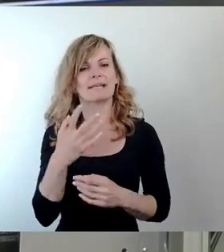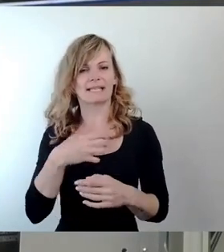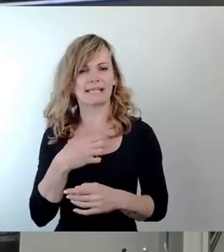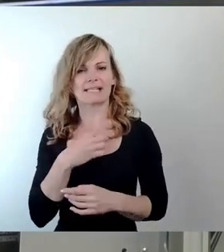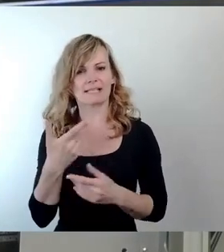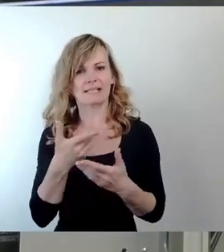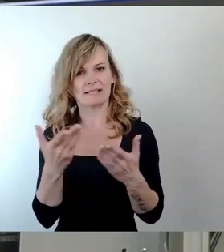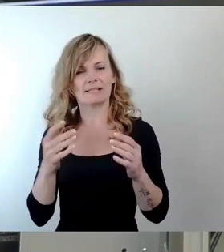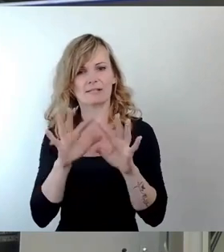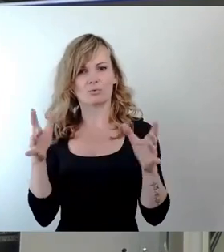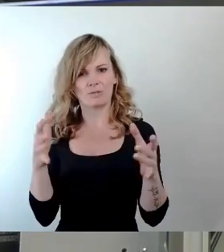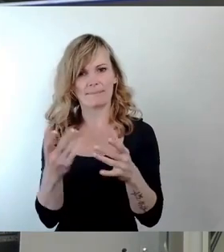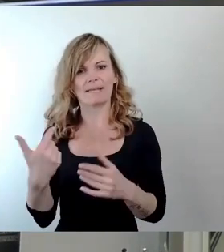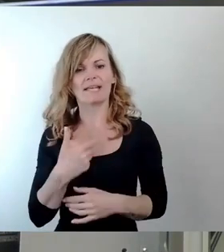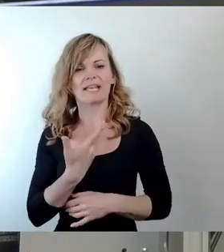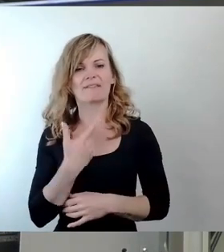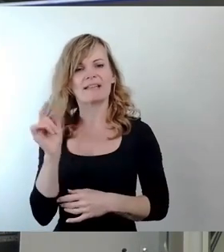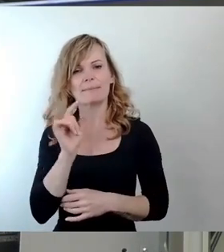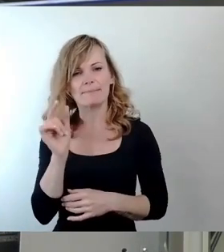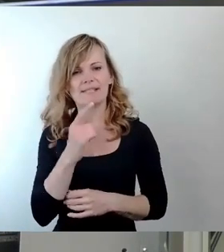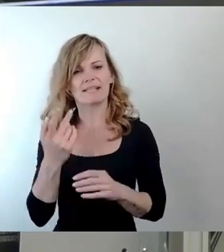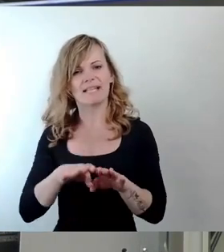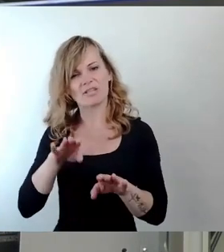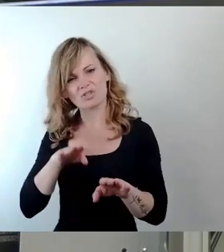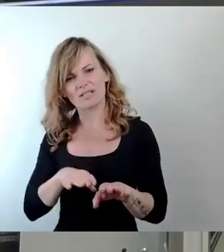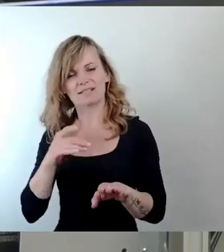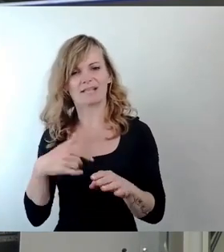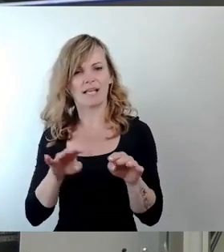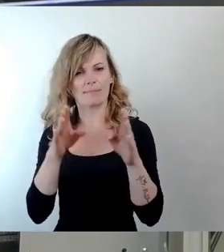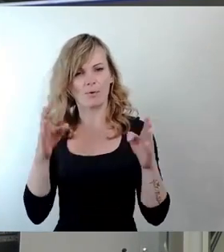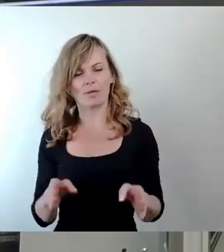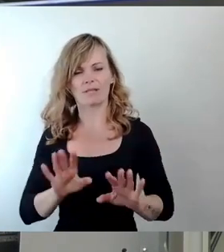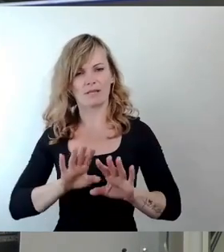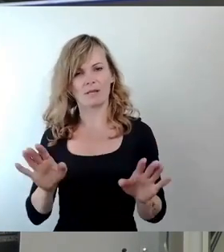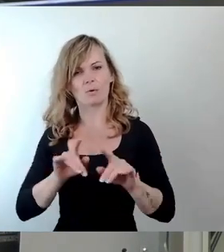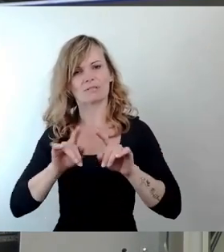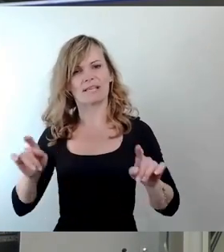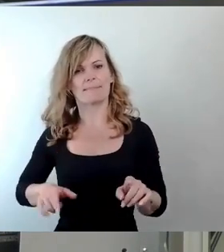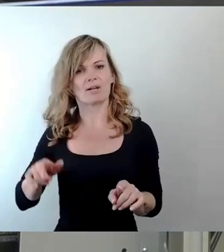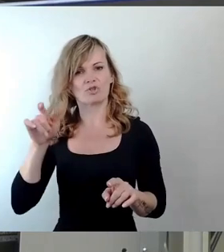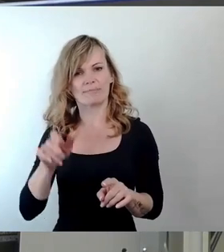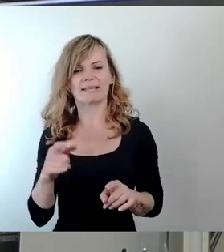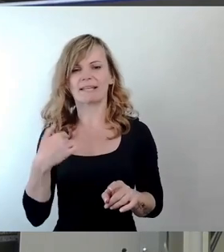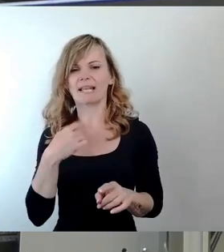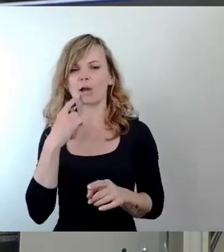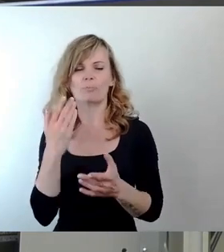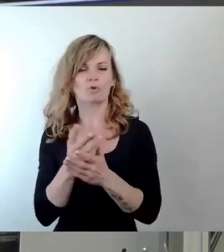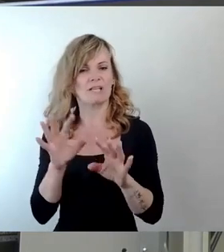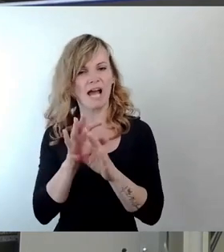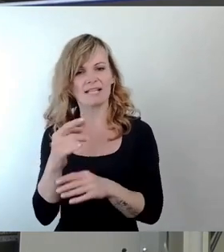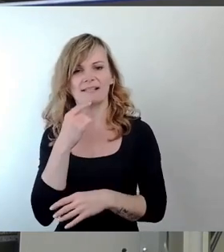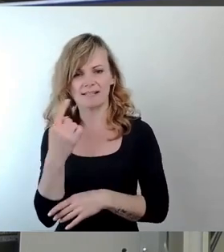Stream. Ich will mal ein bisschen einen kleinen Schritt weggehen von dem Thema Gebäude an sich und von dem Thema Spende. Ich glaube, da ist alles gesagt und wir sind uns alle einig.